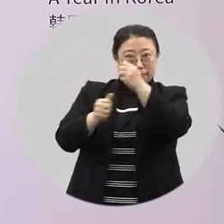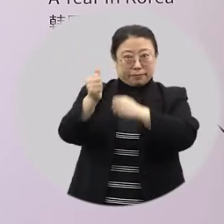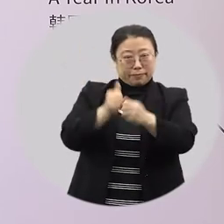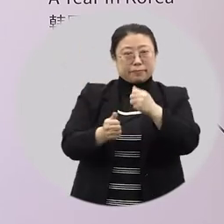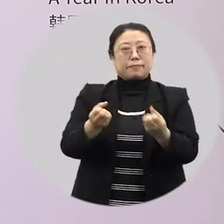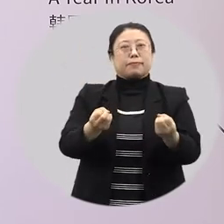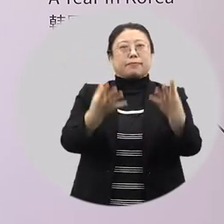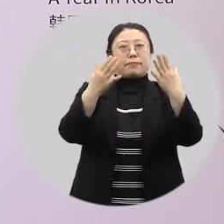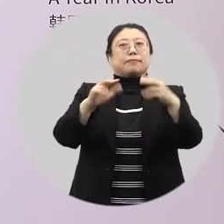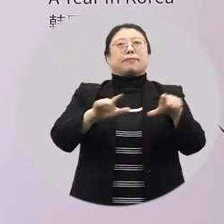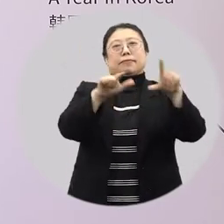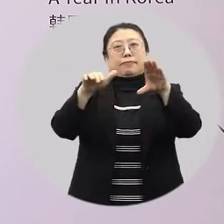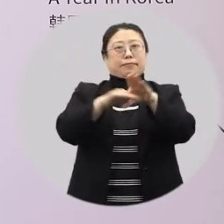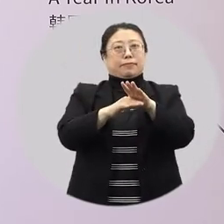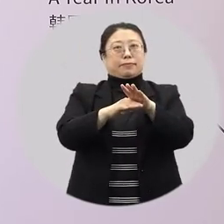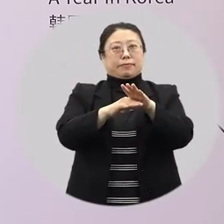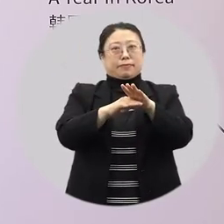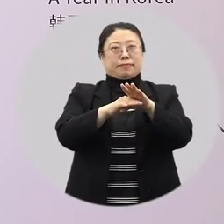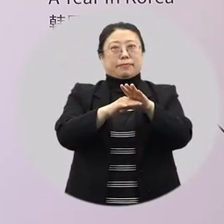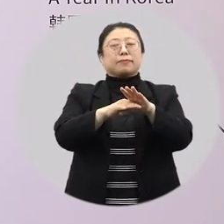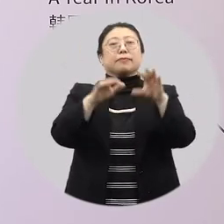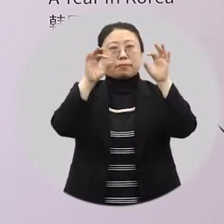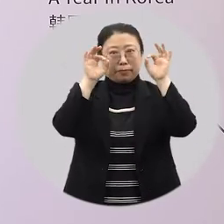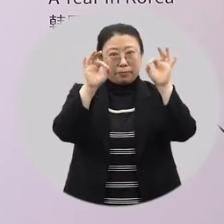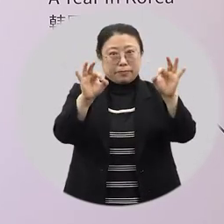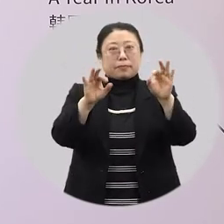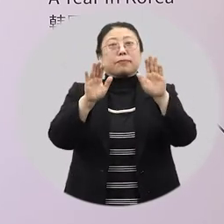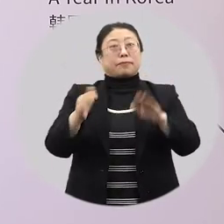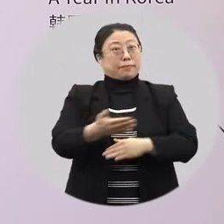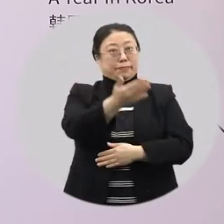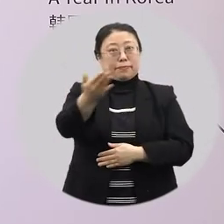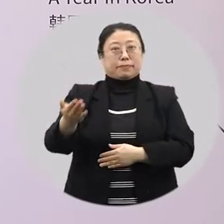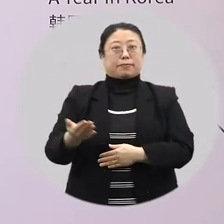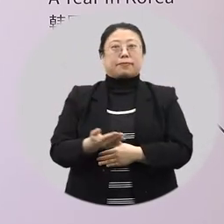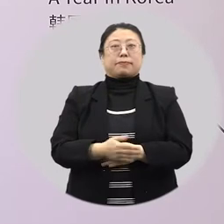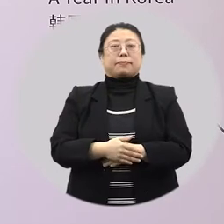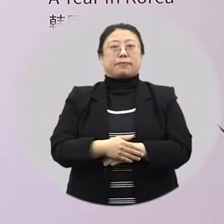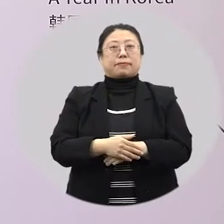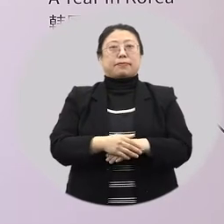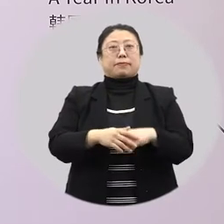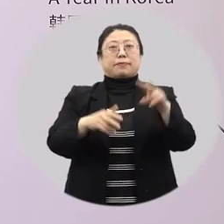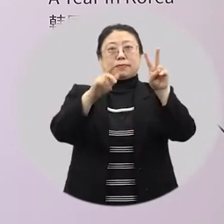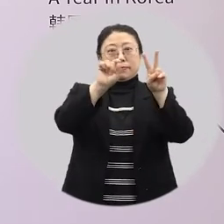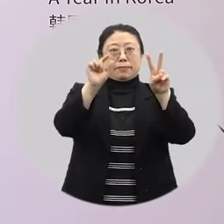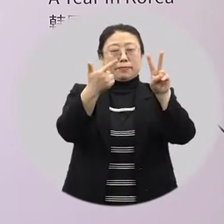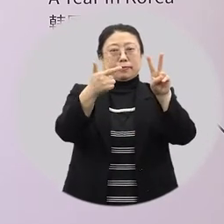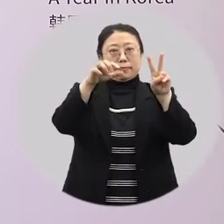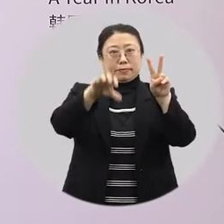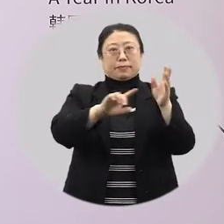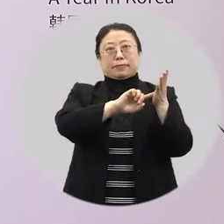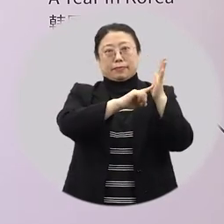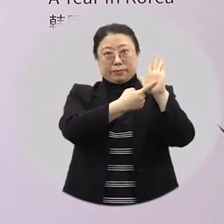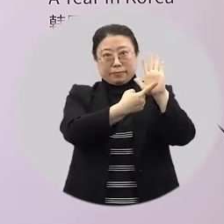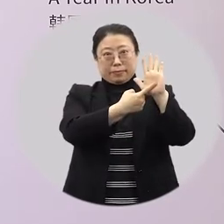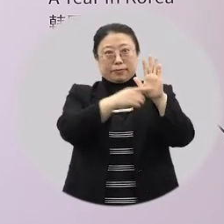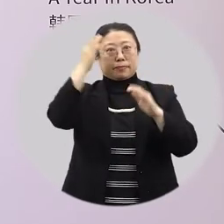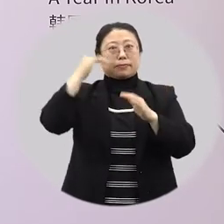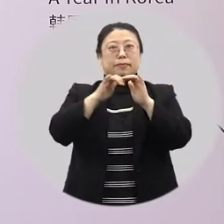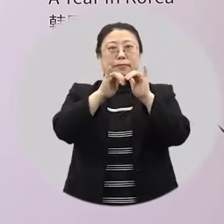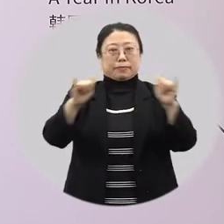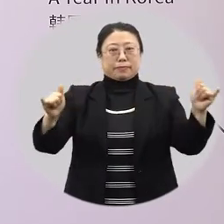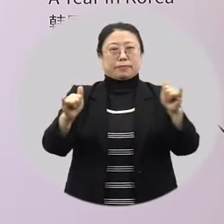살펴볼 수 있는데요. 오늘 여러분과 상설전시관 2관에서 전시 중인 한국인의